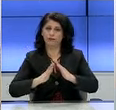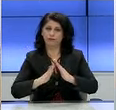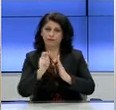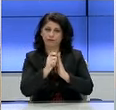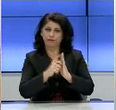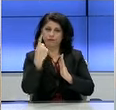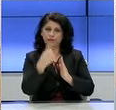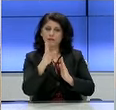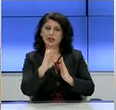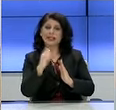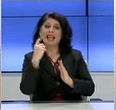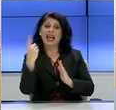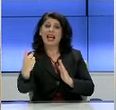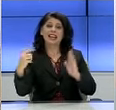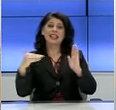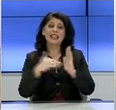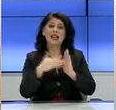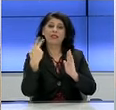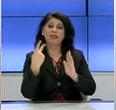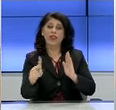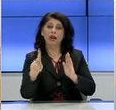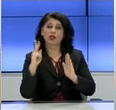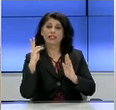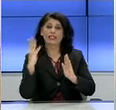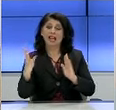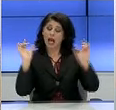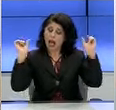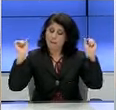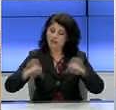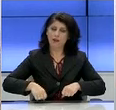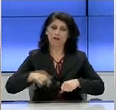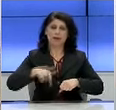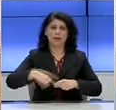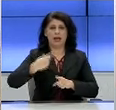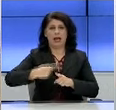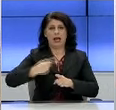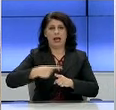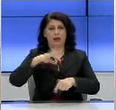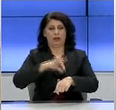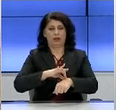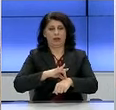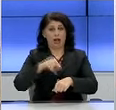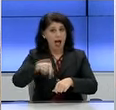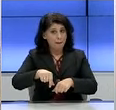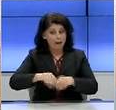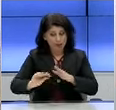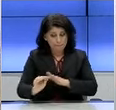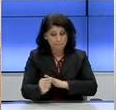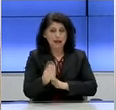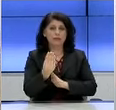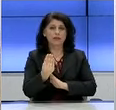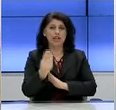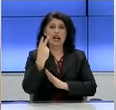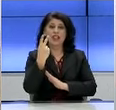141.204 επιβεβαιωμένα εγχώρια κρούσματα, από τα οποία προέκυψαν